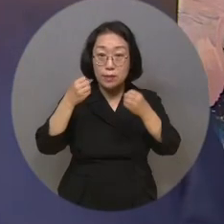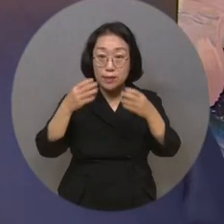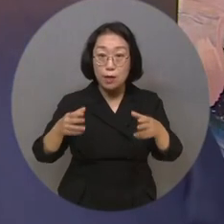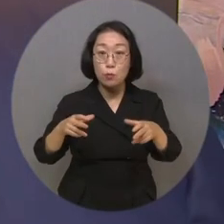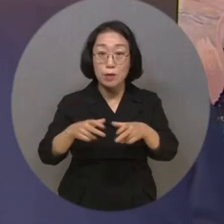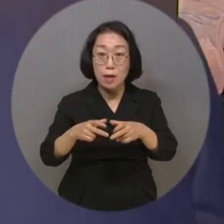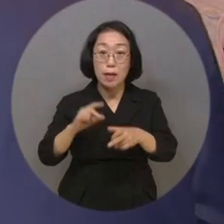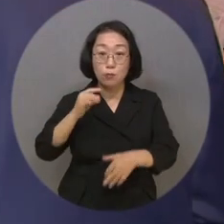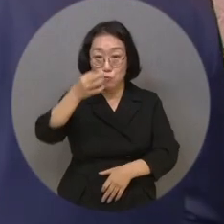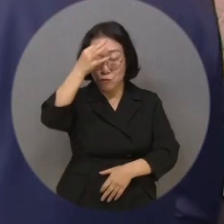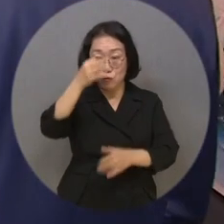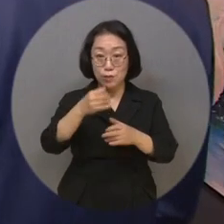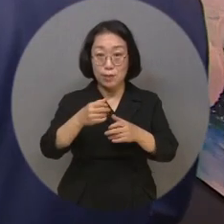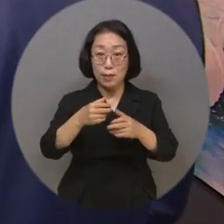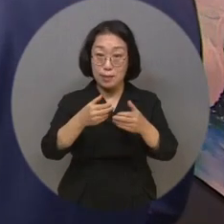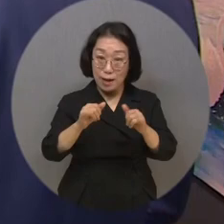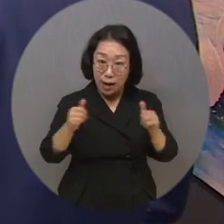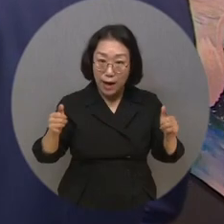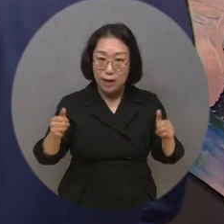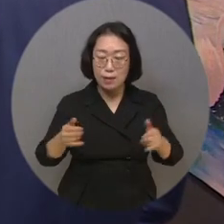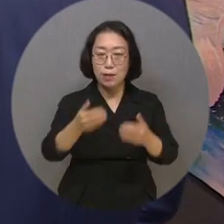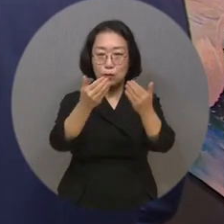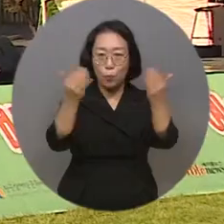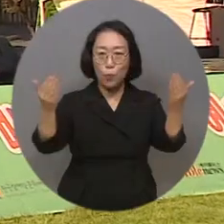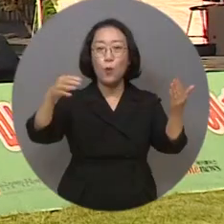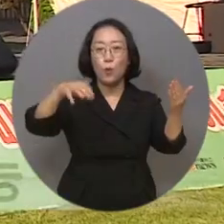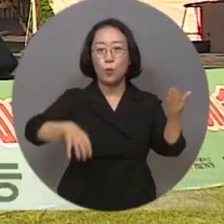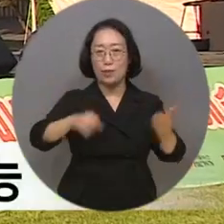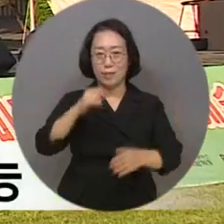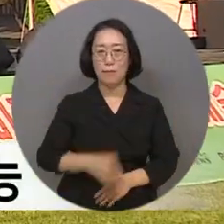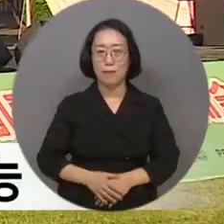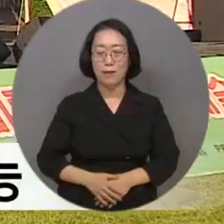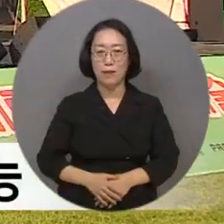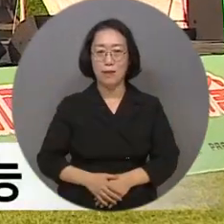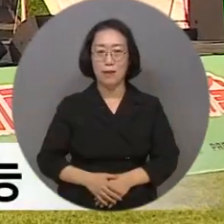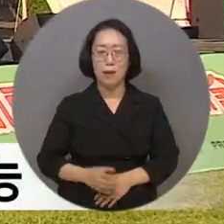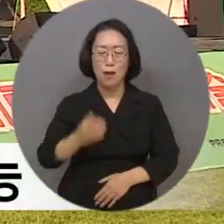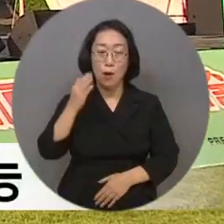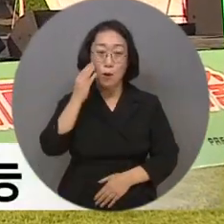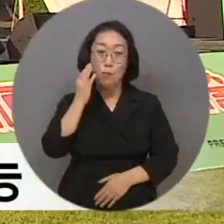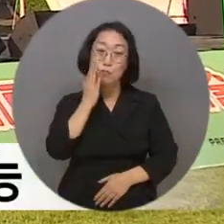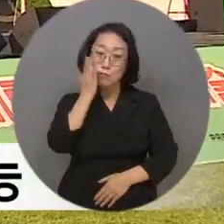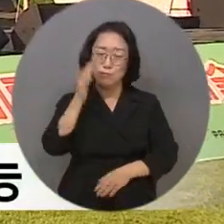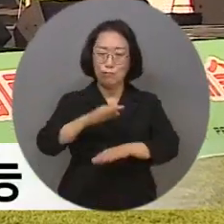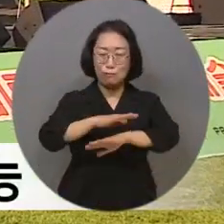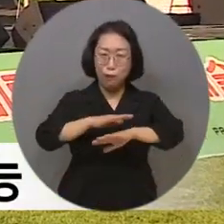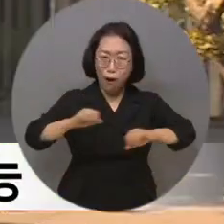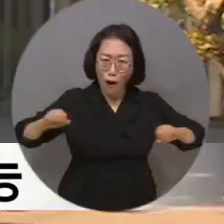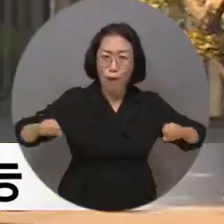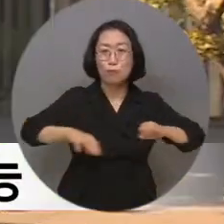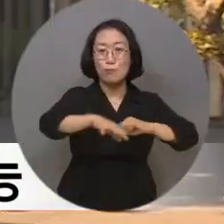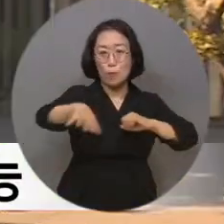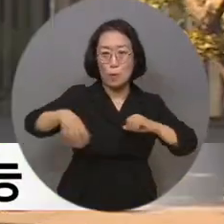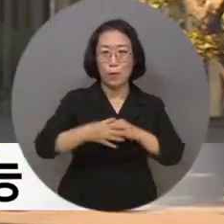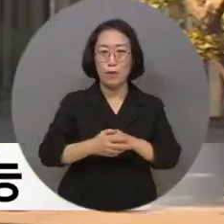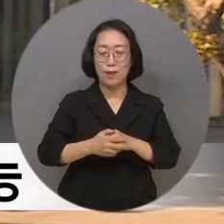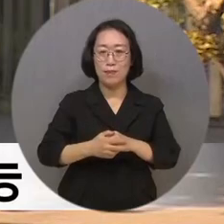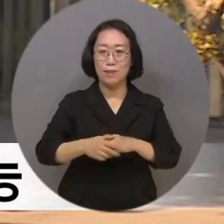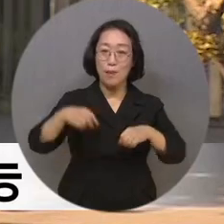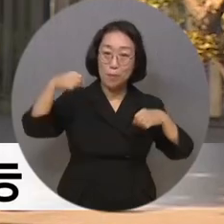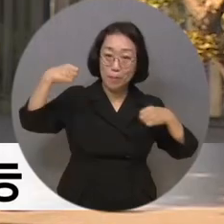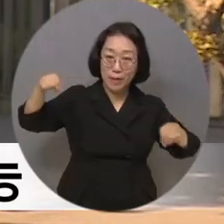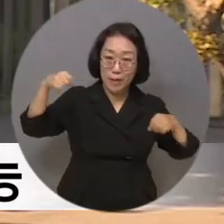예술 작가의 작품이 소개된 전시 등도 마련됐습니다. 푸른 잔디밭에서 펼쳐진 개막 콘서트에서는 은평구립